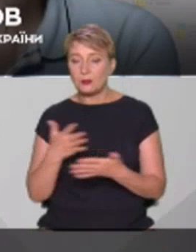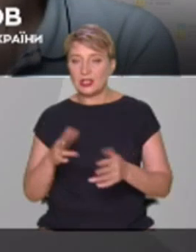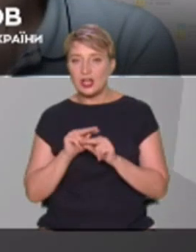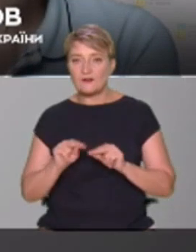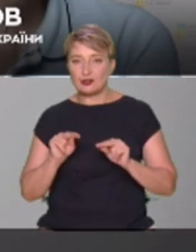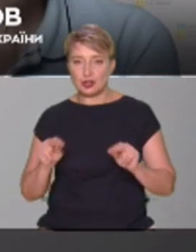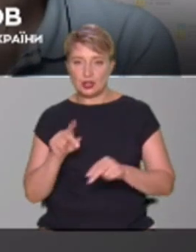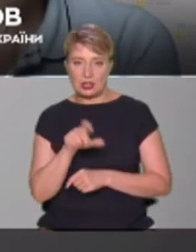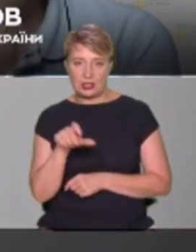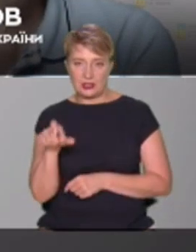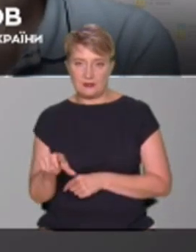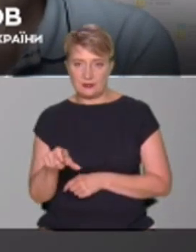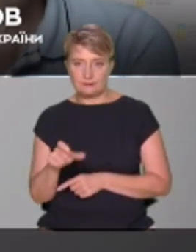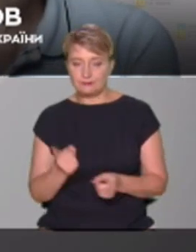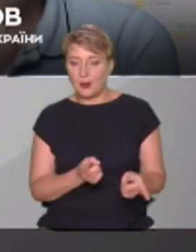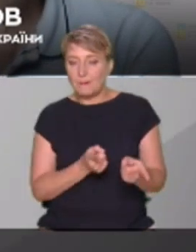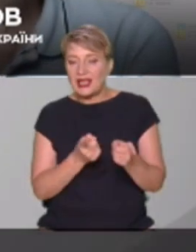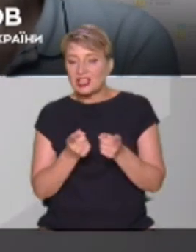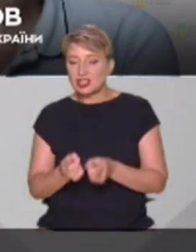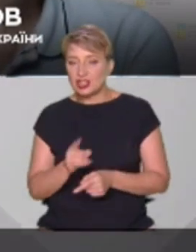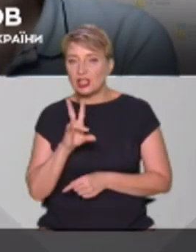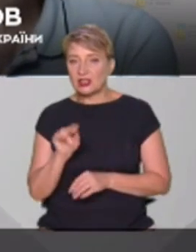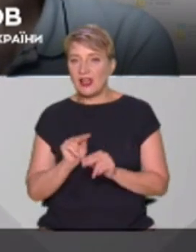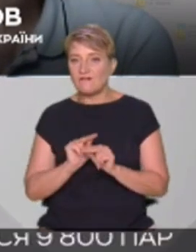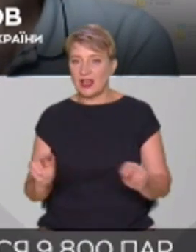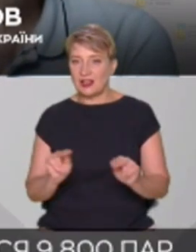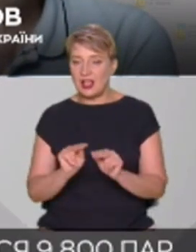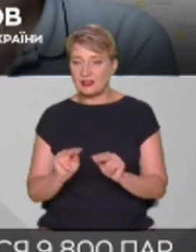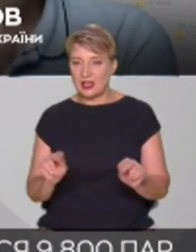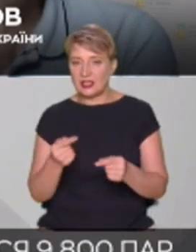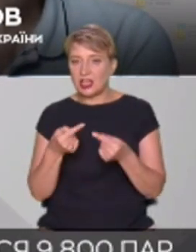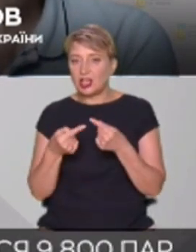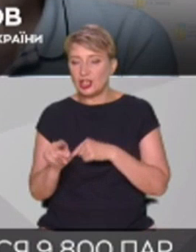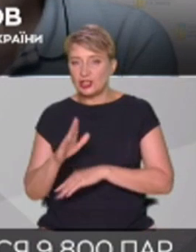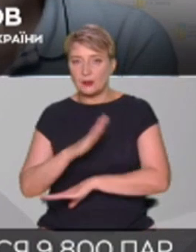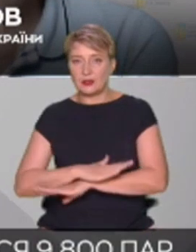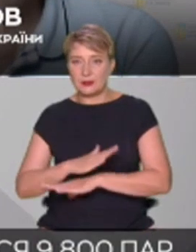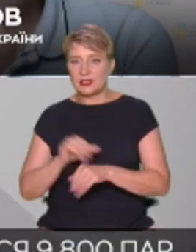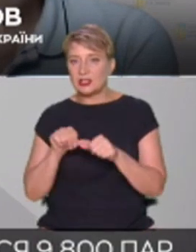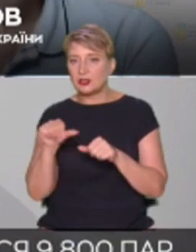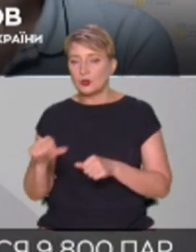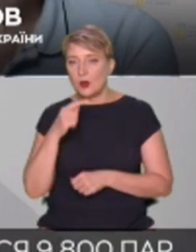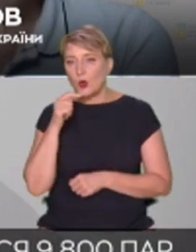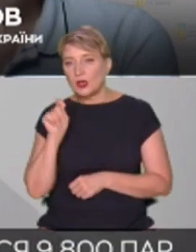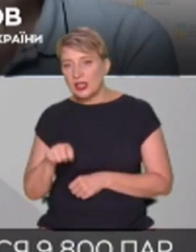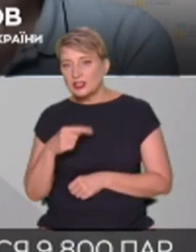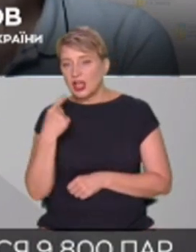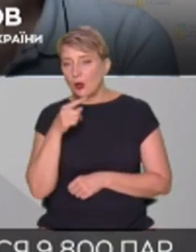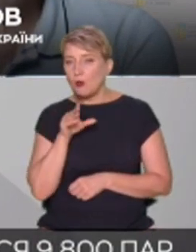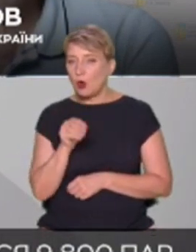прийшли на викладання інших предметів, зокрема, української мови, літератури. І